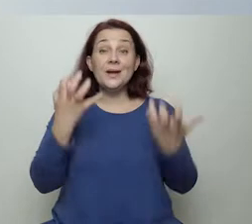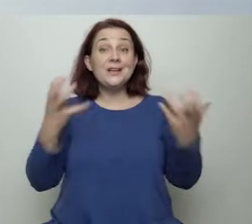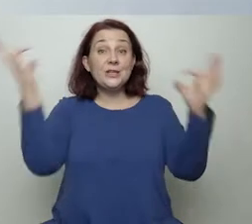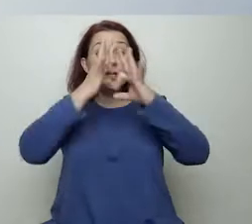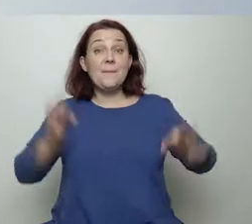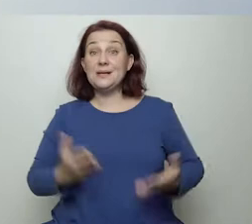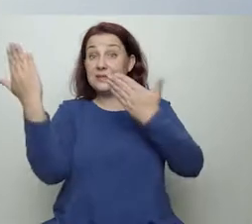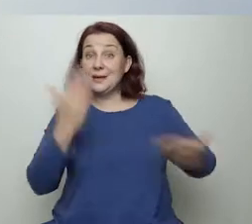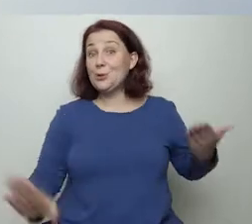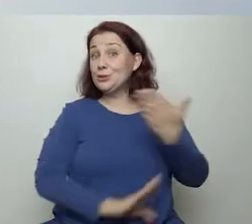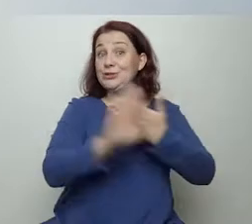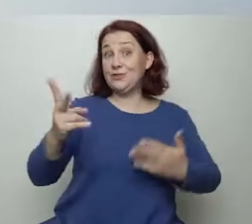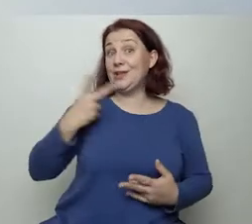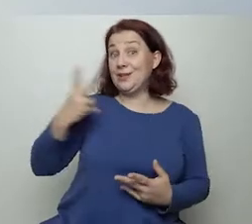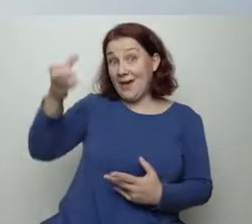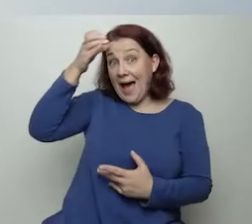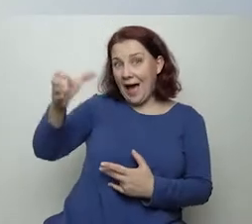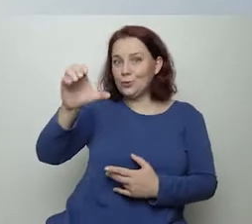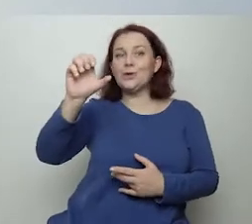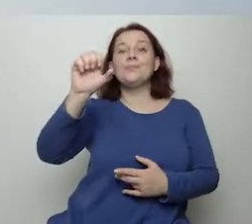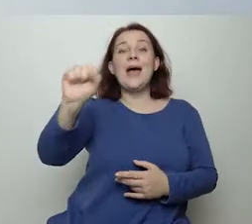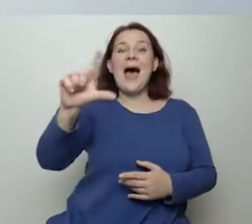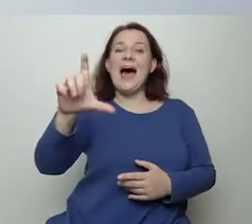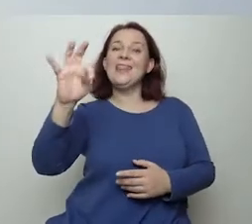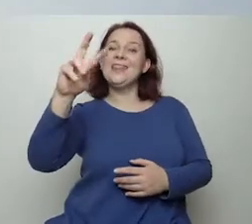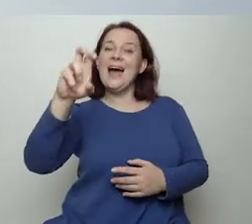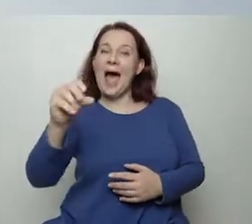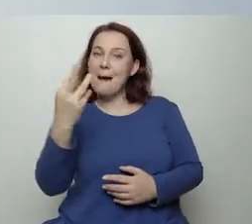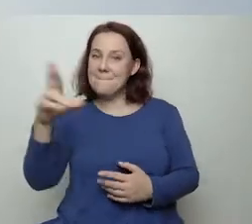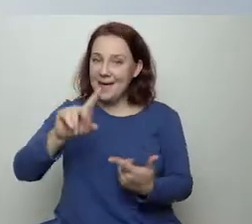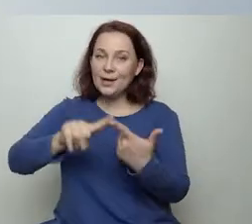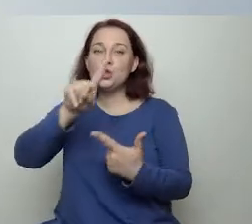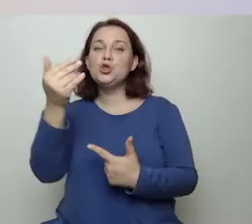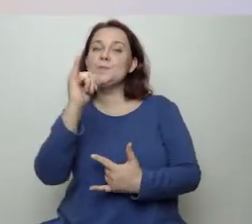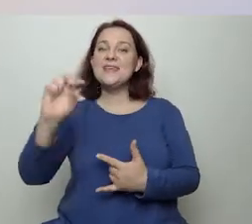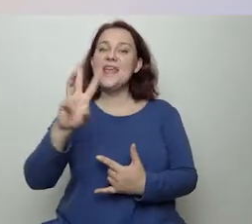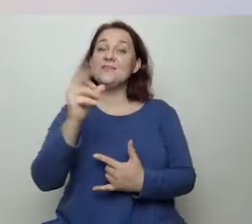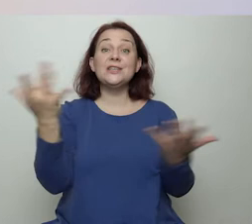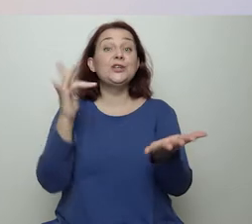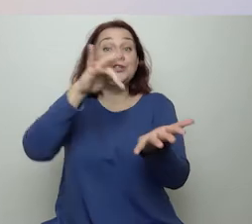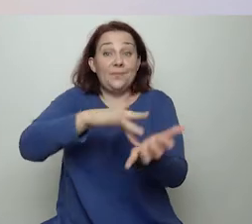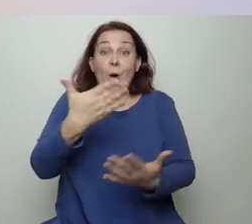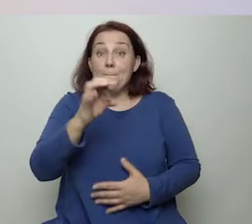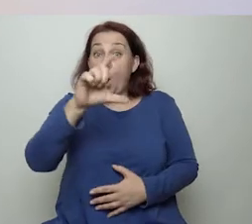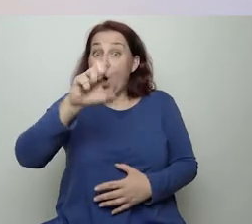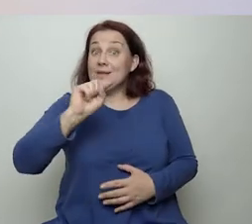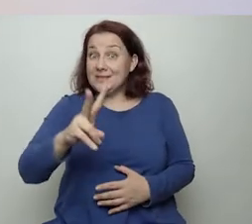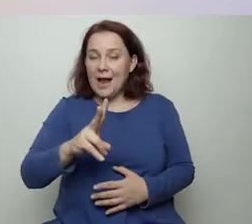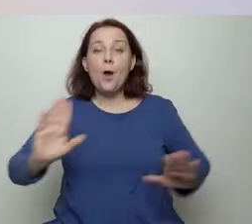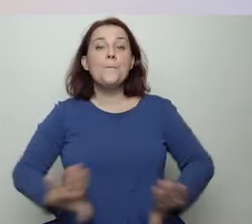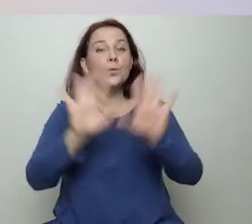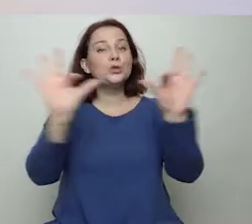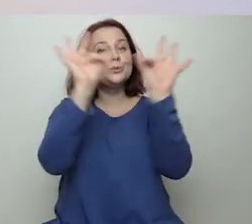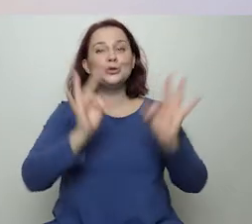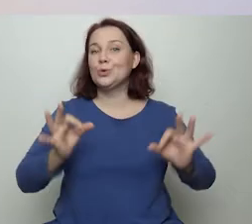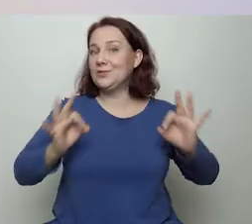Dzień dobry. Chciałem Państwa zaprosić na wystawę Pawła Althamera i Artura Żmijewskiego do Muzeum Sztuki Współczesnej w Krakowie. W Mocaku pokazujemy